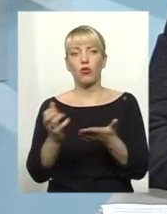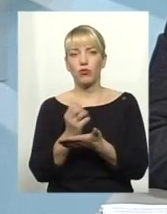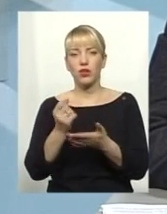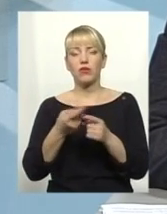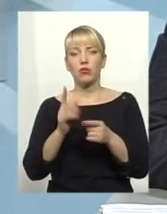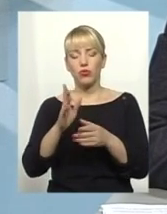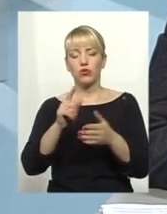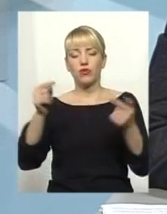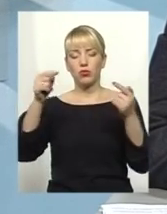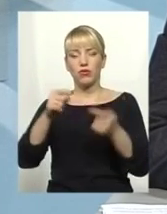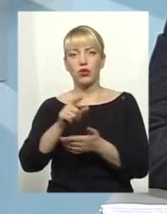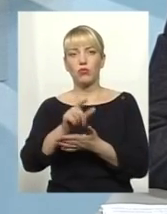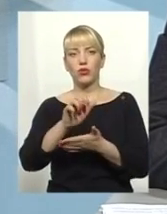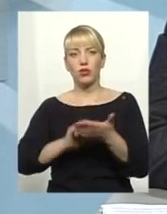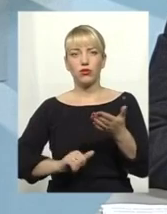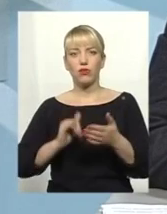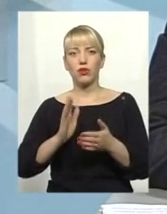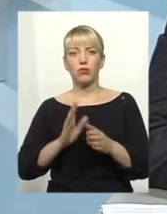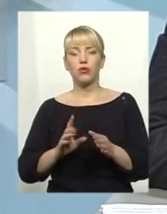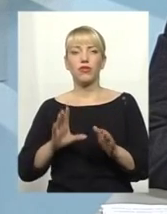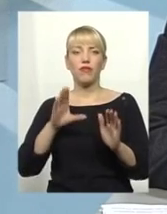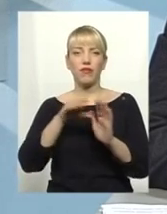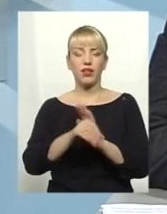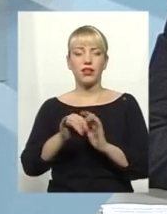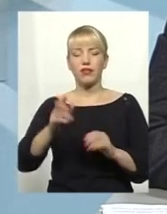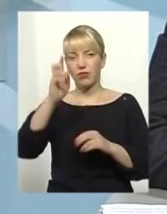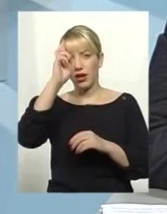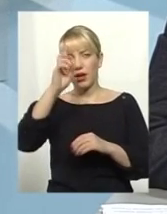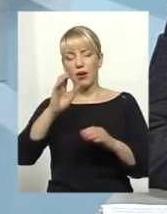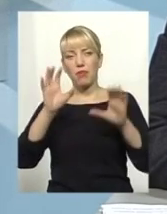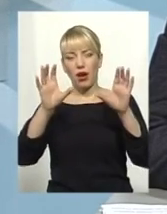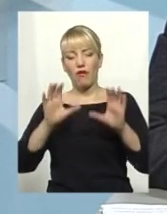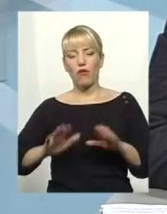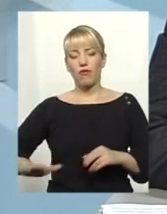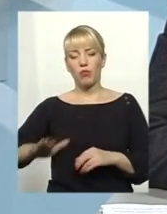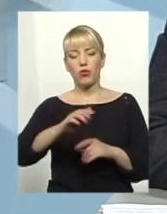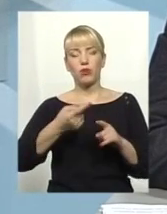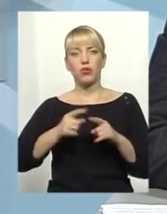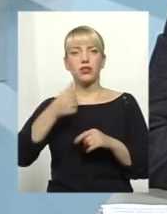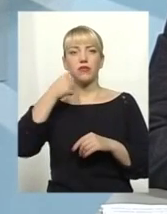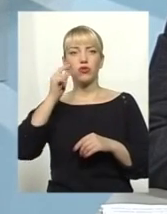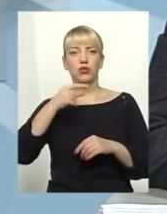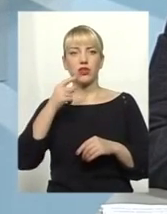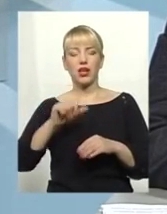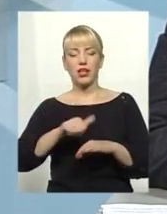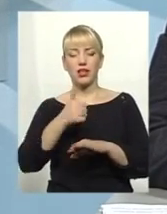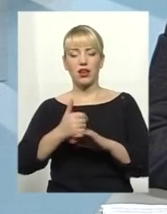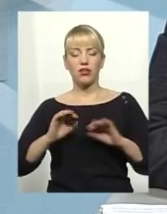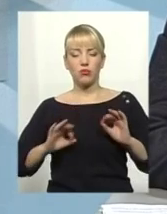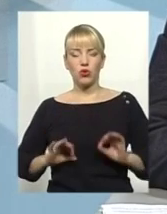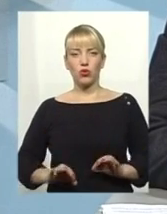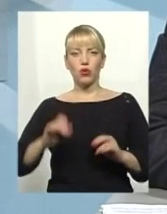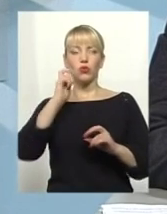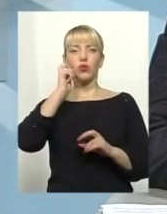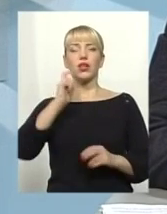оподатковані і приведені в правове поле. Про це, до речі, вчора дуже чітко зазначив генеральний прокурор України